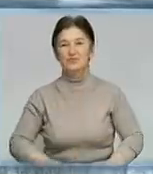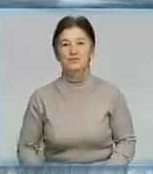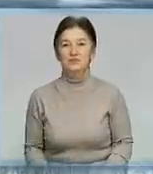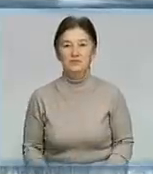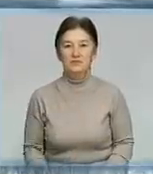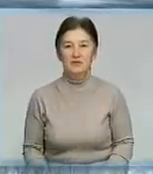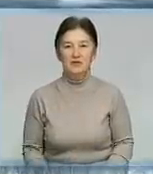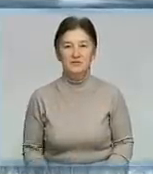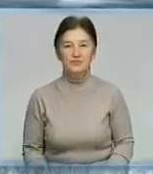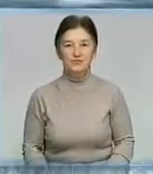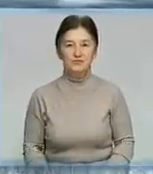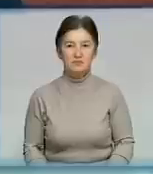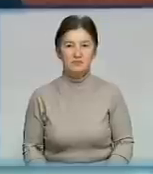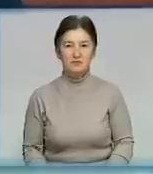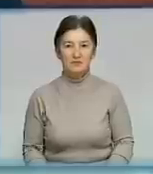Погляд.